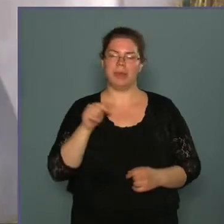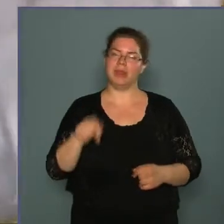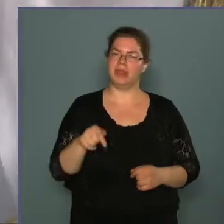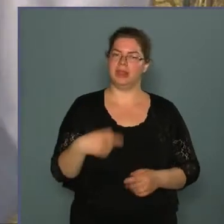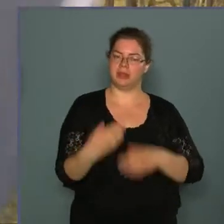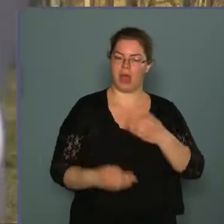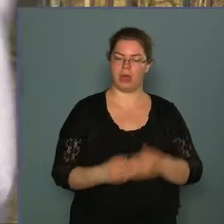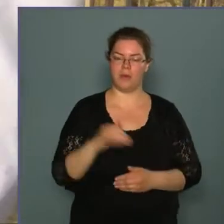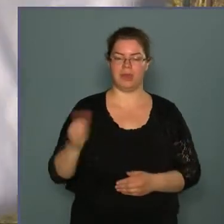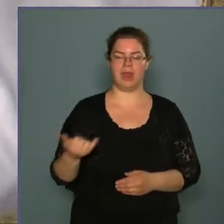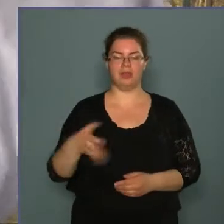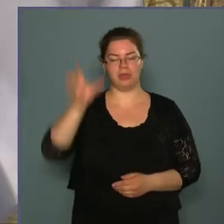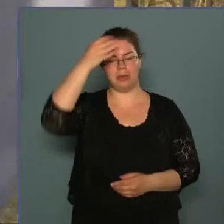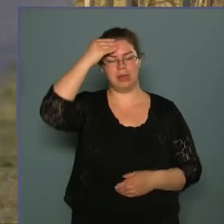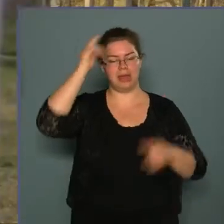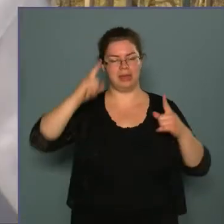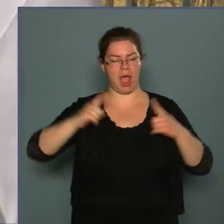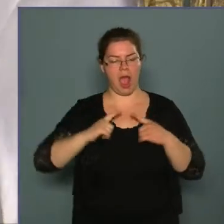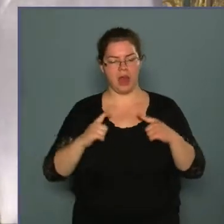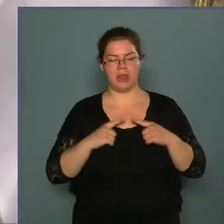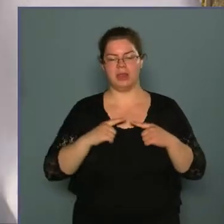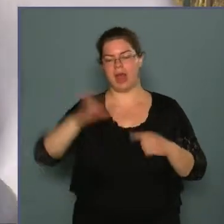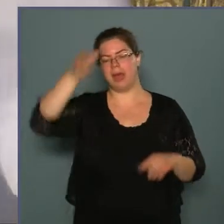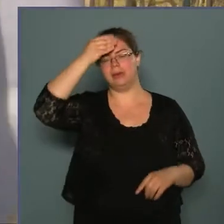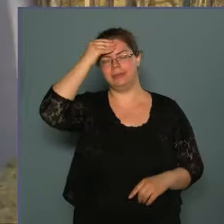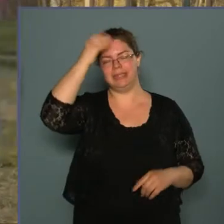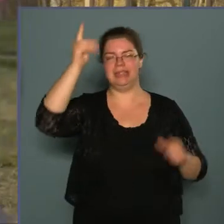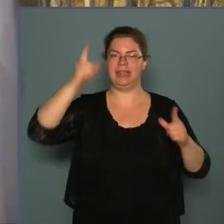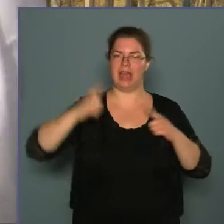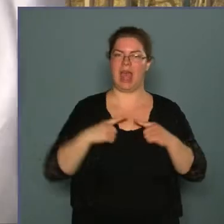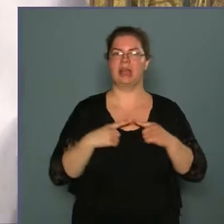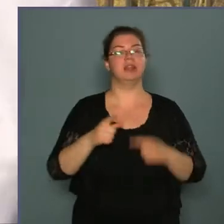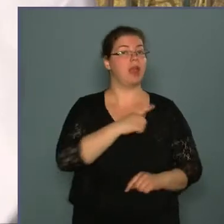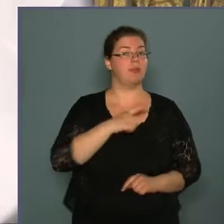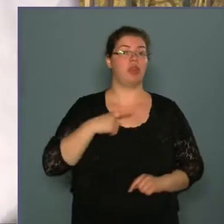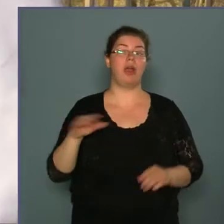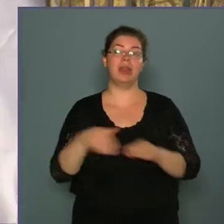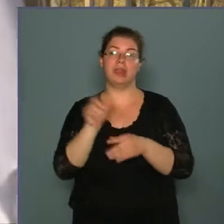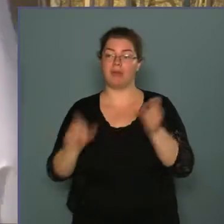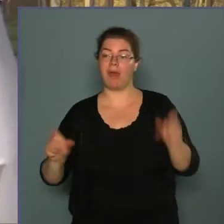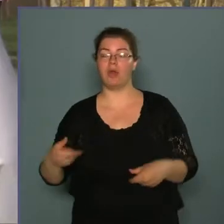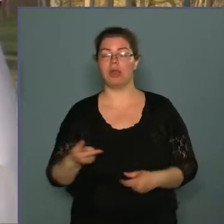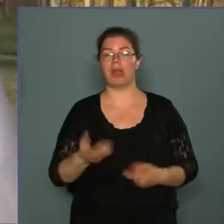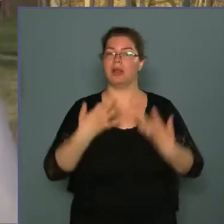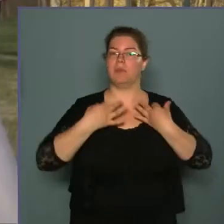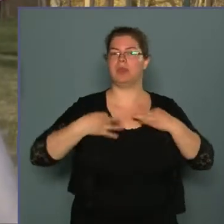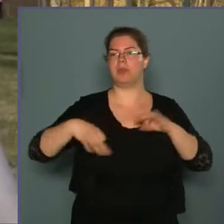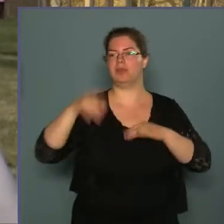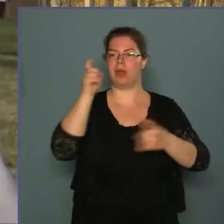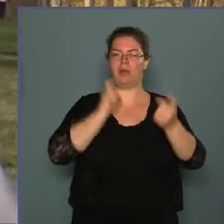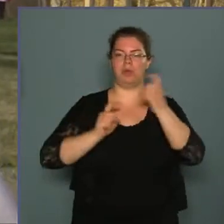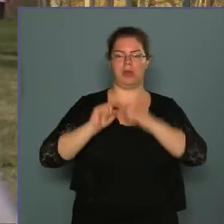zajlottak, és emléket állítanak, emléket állít nem csak a résztvevőknek, hanem a szabadság